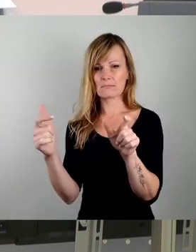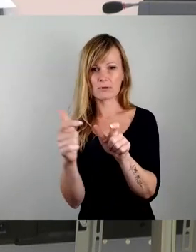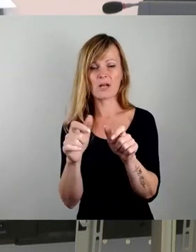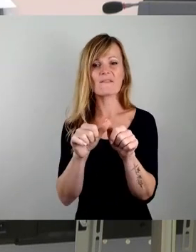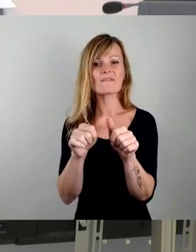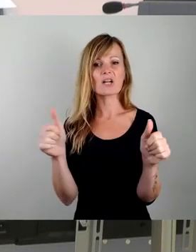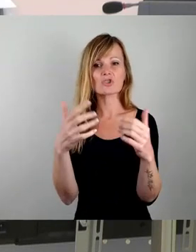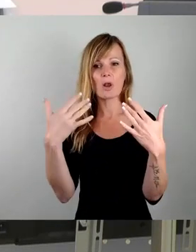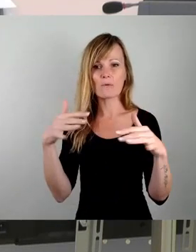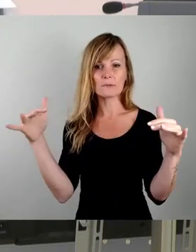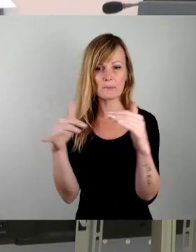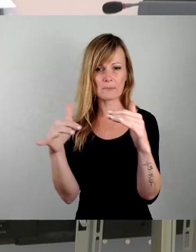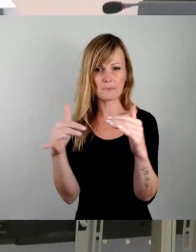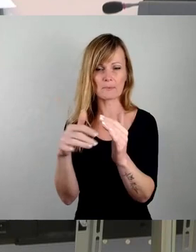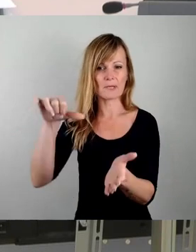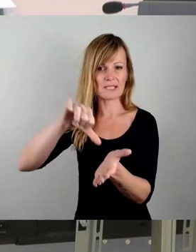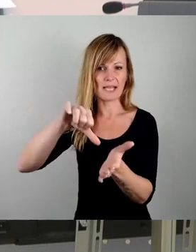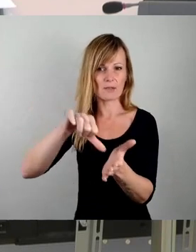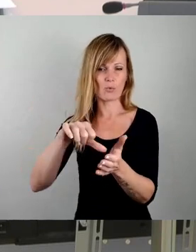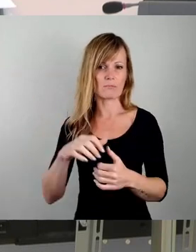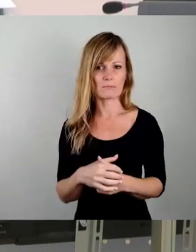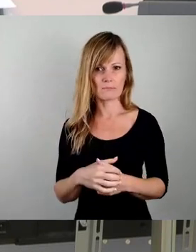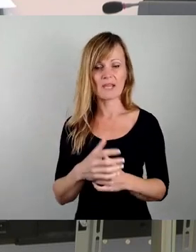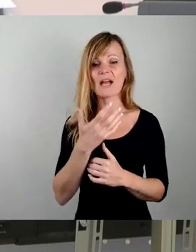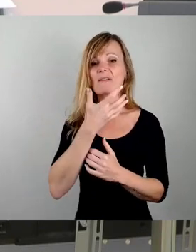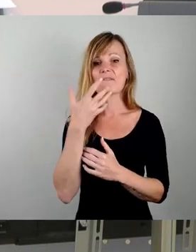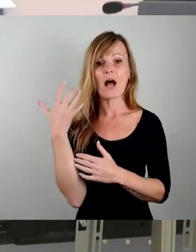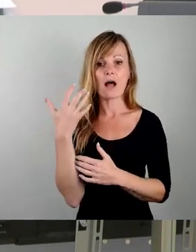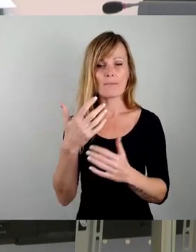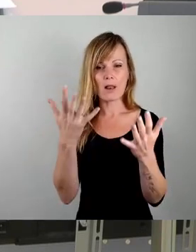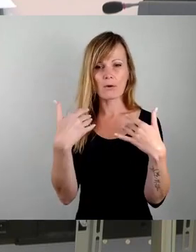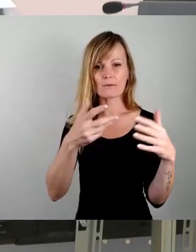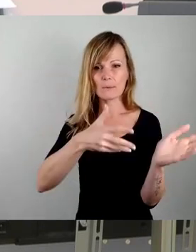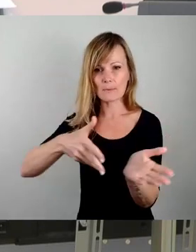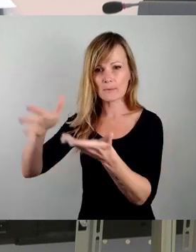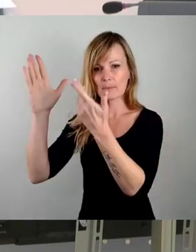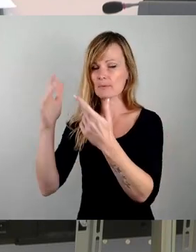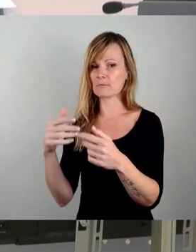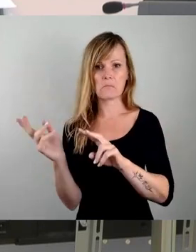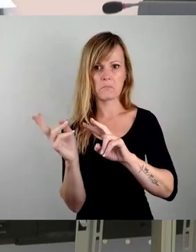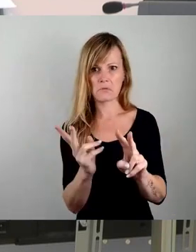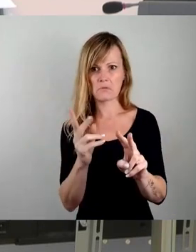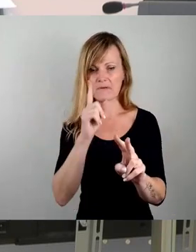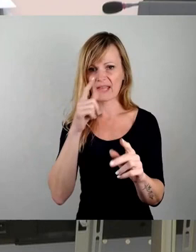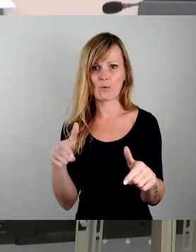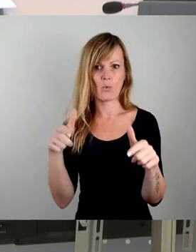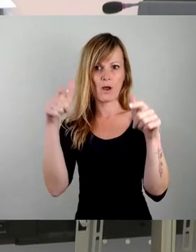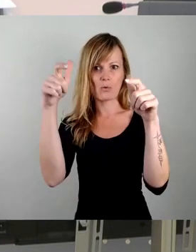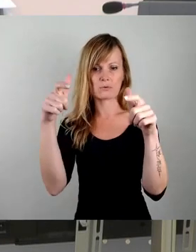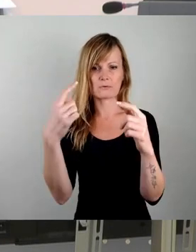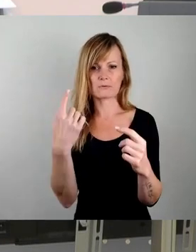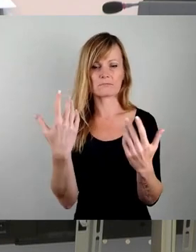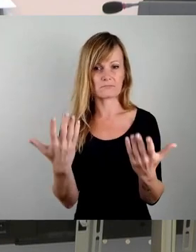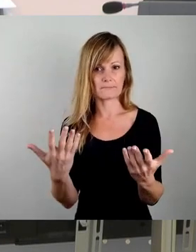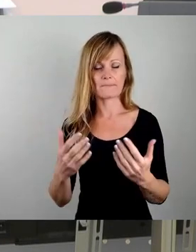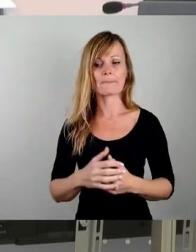das Stadtzentrum und die Ableitung von warmer Luft aus dem Stadtzentrum. Gerade, und um die Fragestellung noch